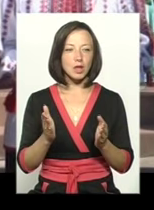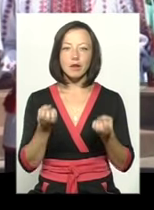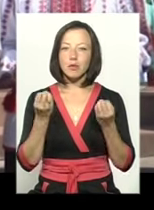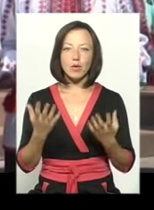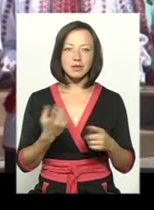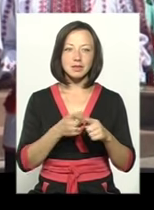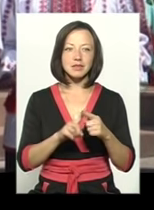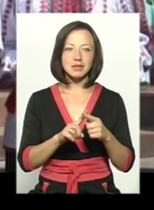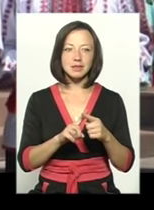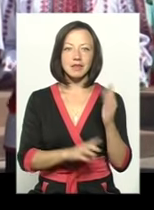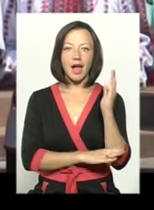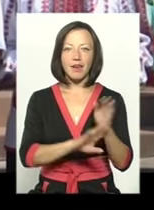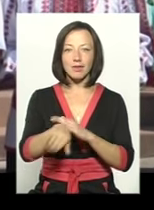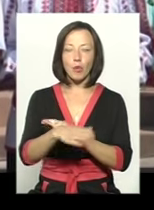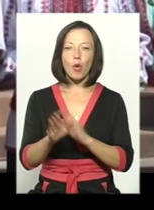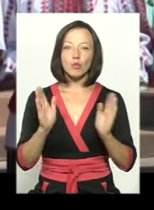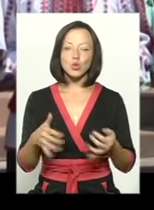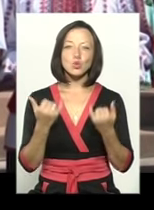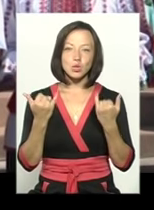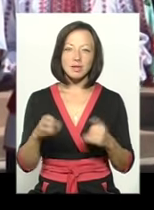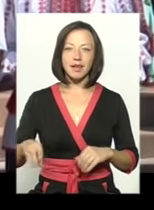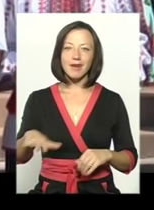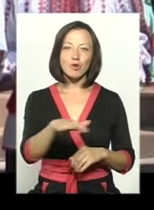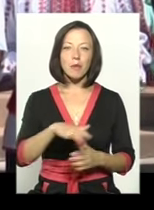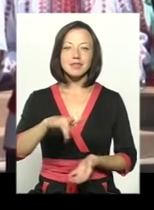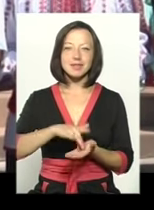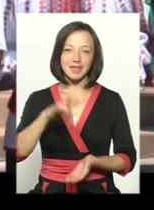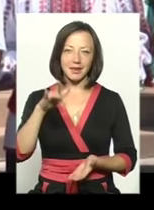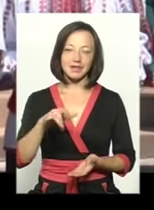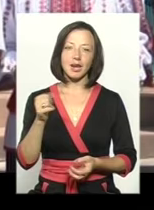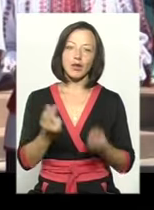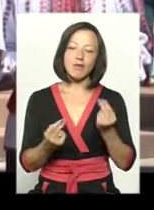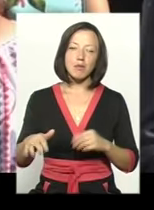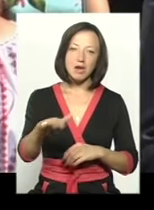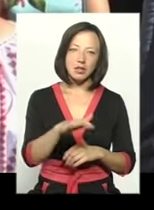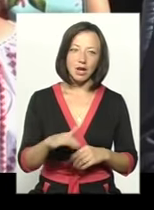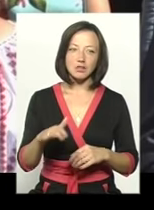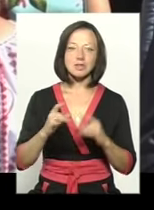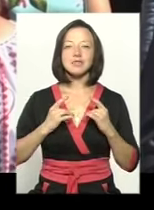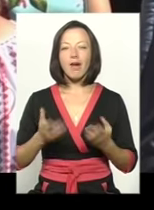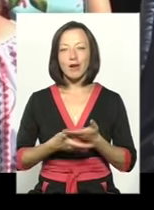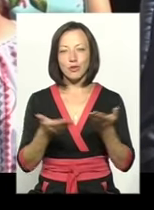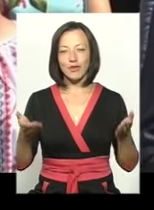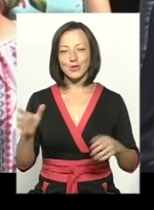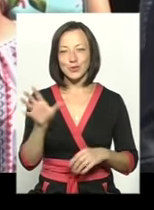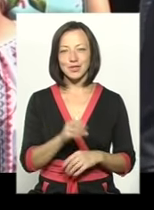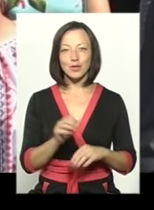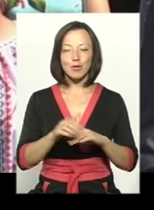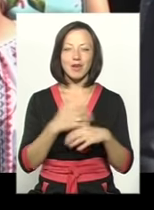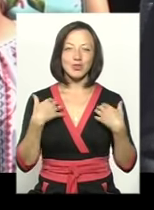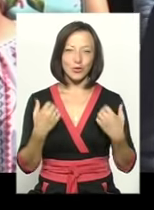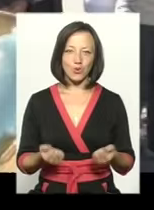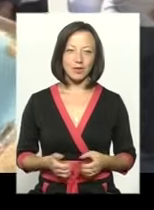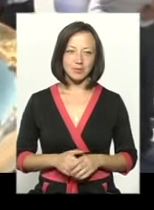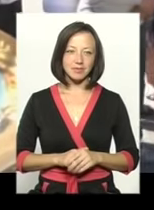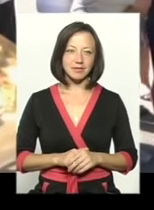оце дерево і тільки. А тут буде сучасний європейський центр, ігровий майданчик. Святом вас усіх. Добра і здоров'я.